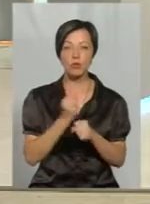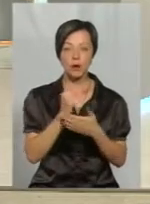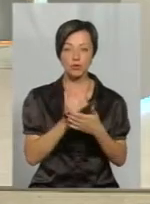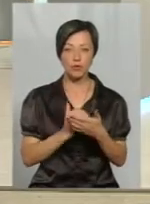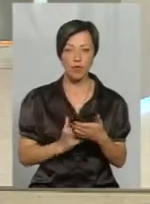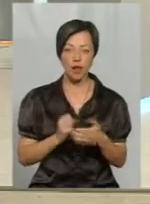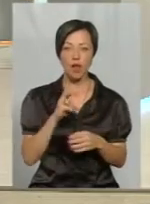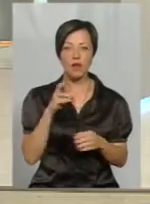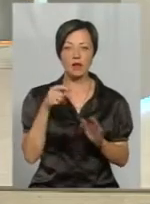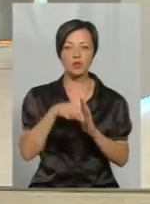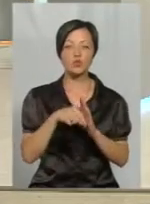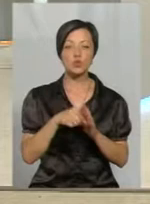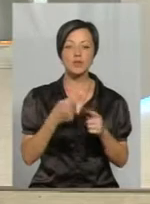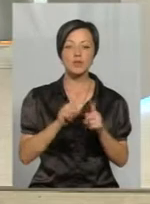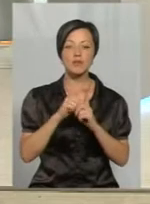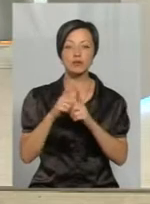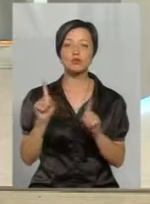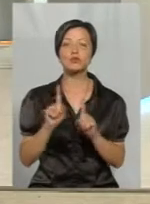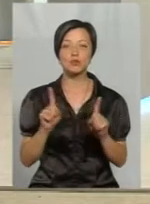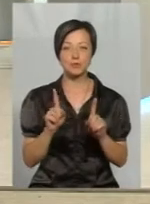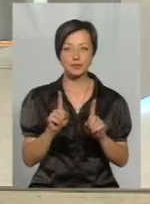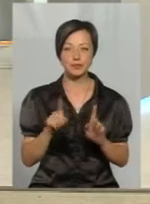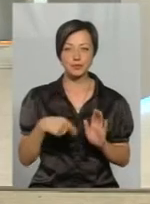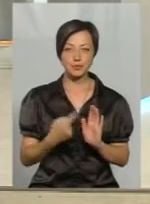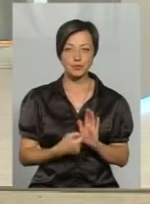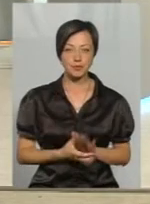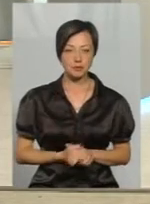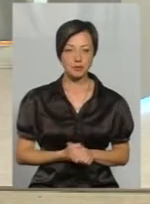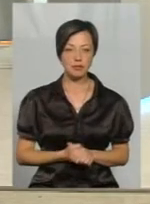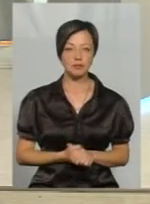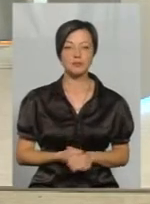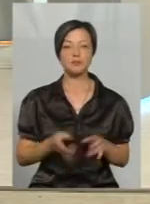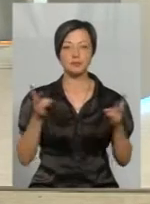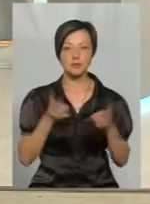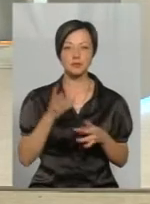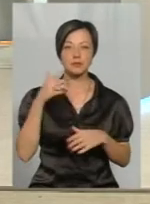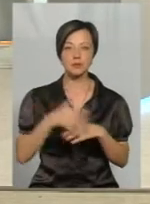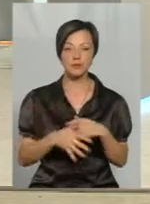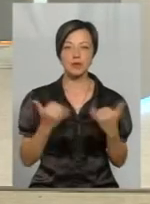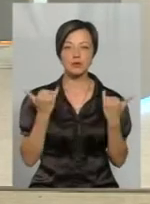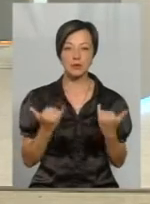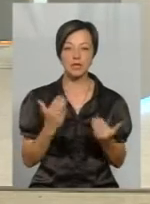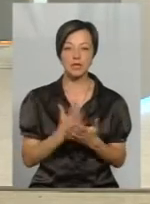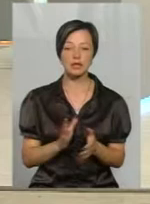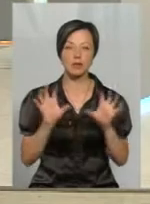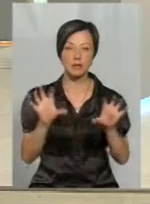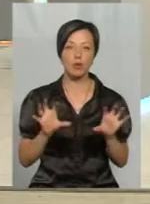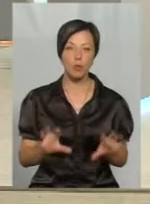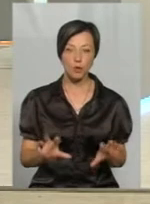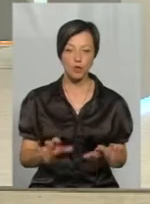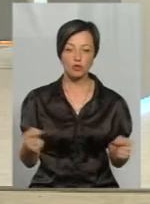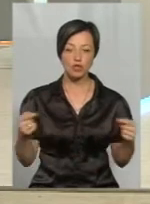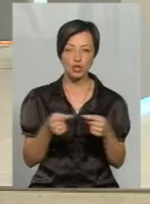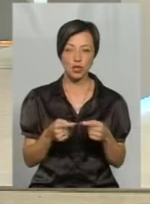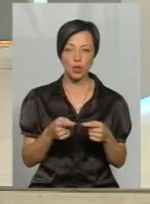але суть цих відповідей у чому? Необхідно зрозуміти, що сьогодні є закон, який